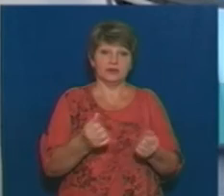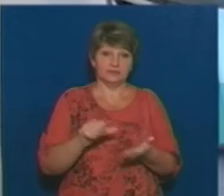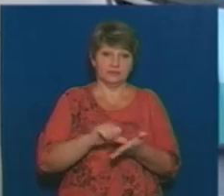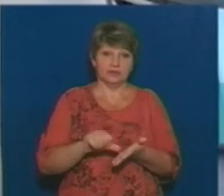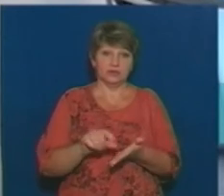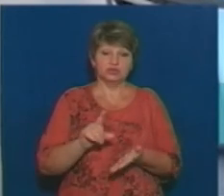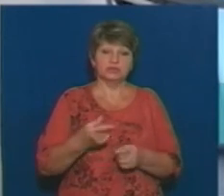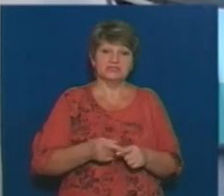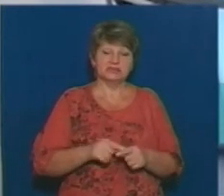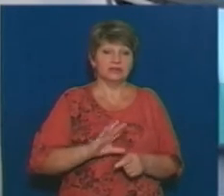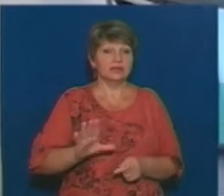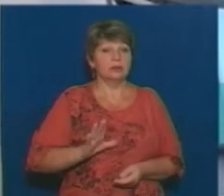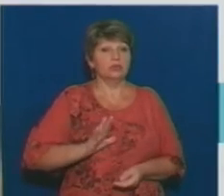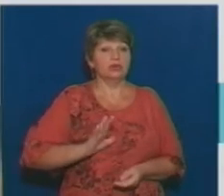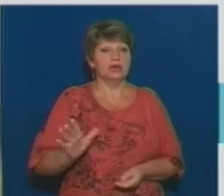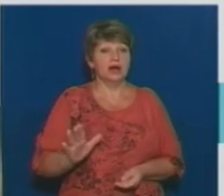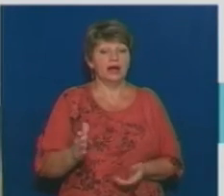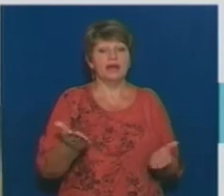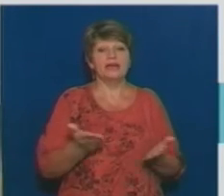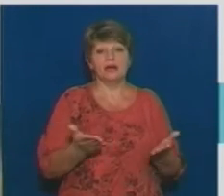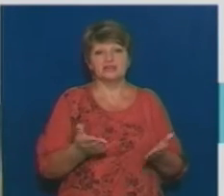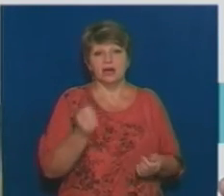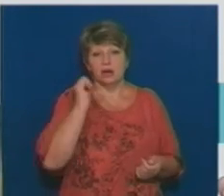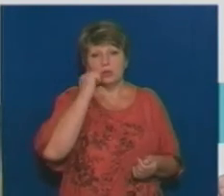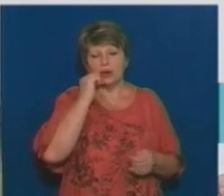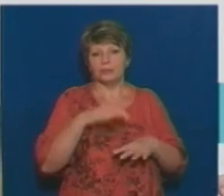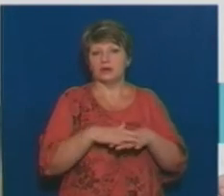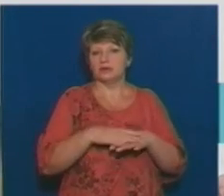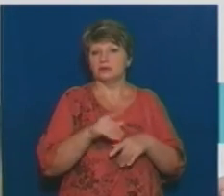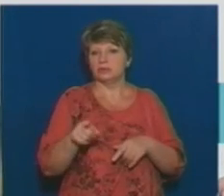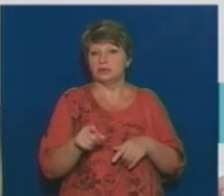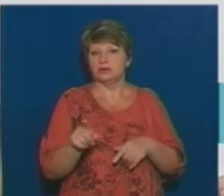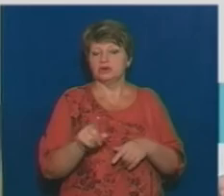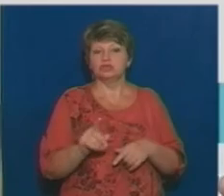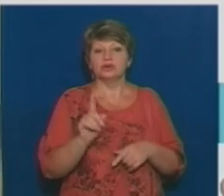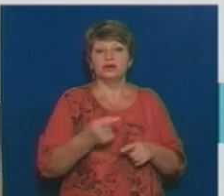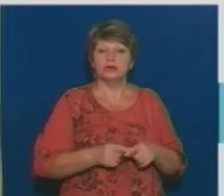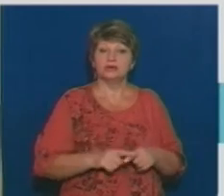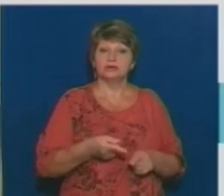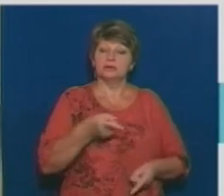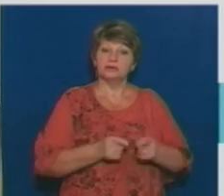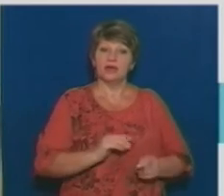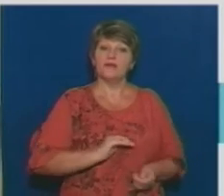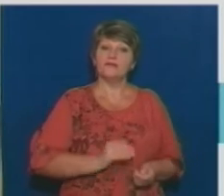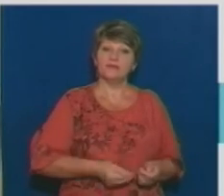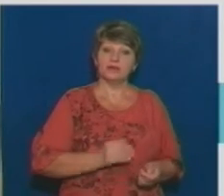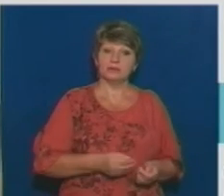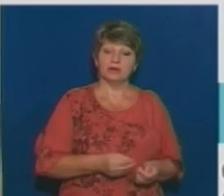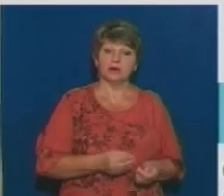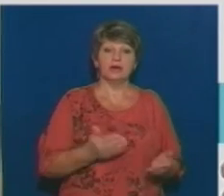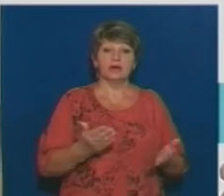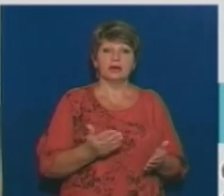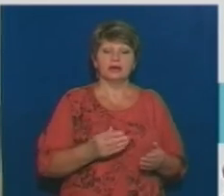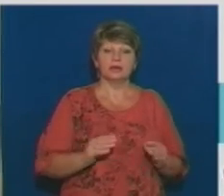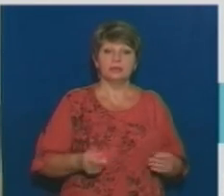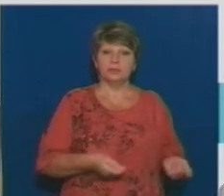була, я вибачаюся, наприклад, якась бабця з базару, для того, щоб це була фірма, яка мала аналогічний досвід постачальної продуктів, яких в